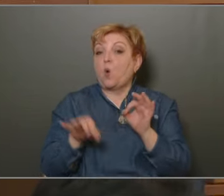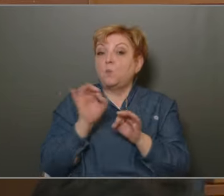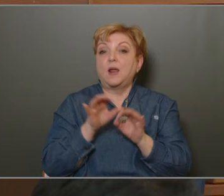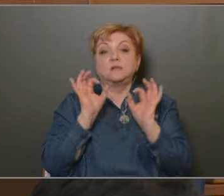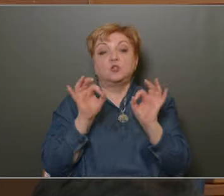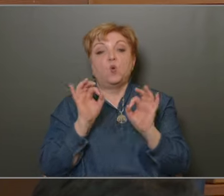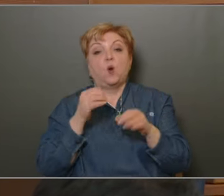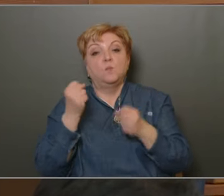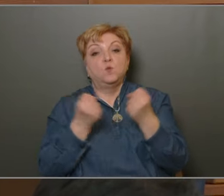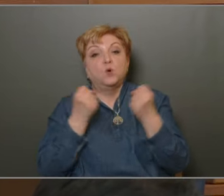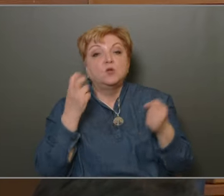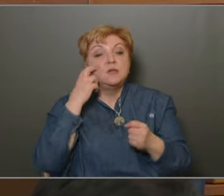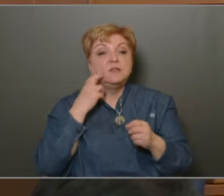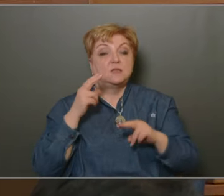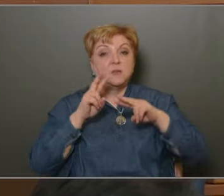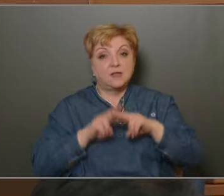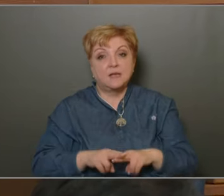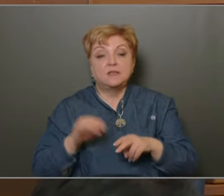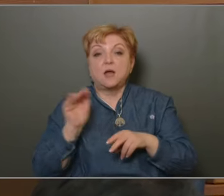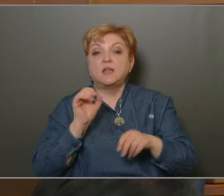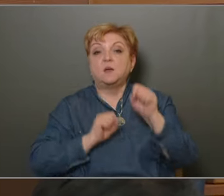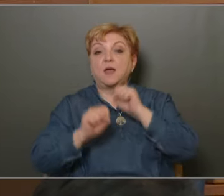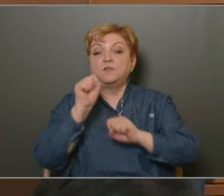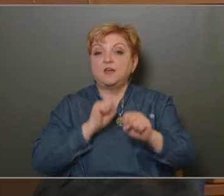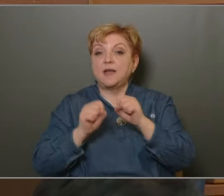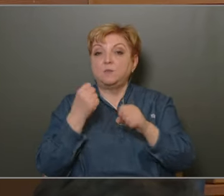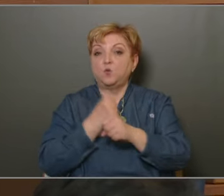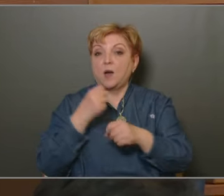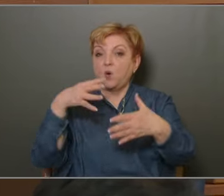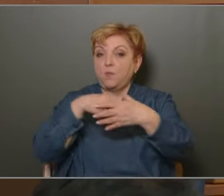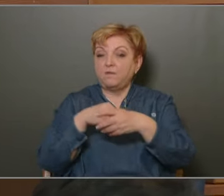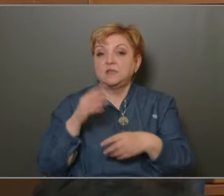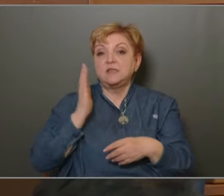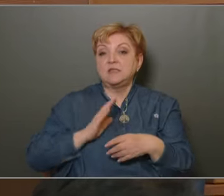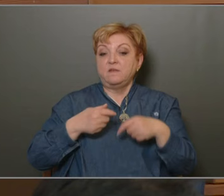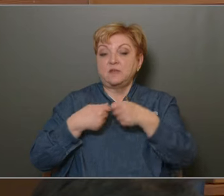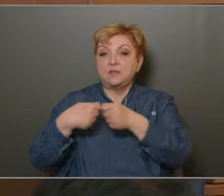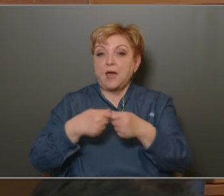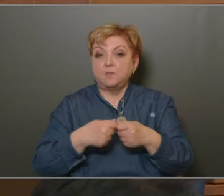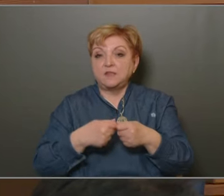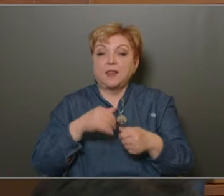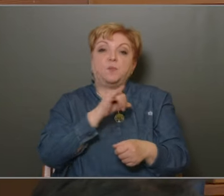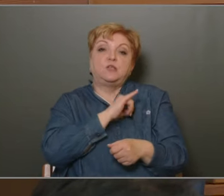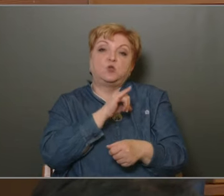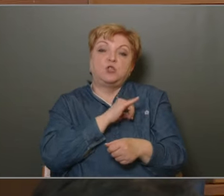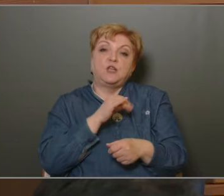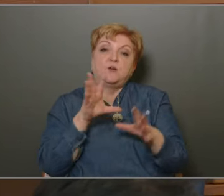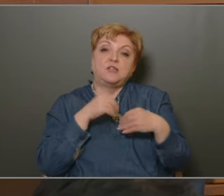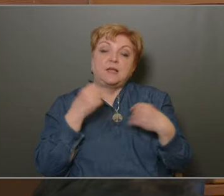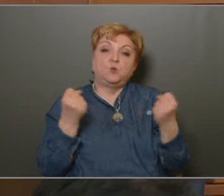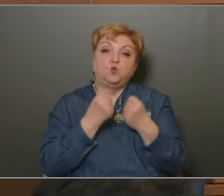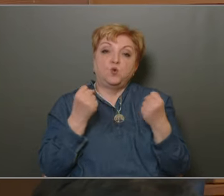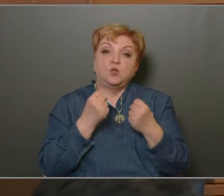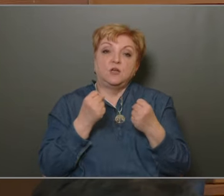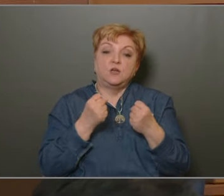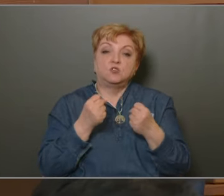komplex és jól működő intézményrendszerünk, a gyermekvédelmi munkába bevont civil szervezetek együttesen biztosítják a rendszer működését. A